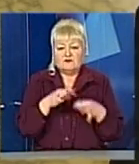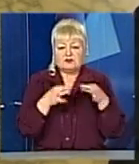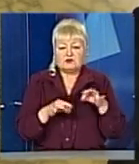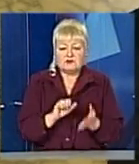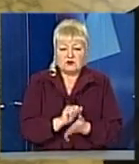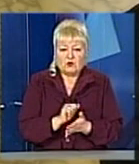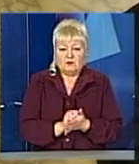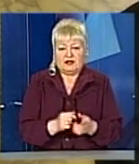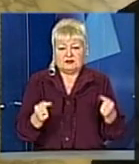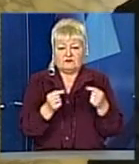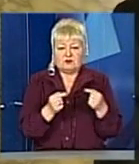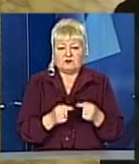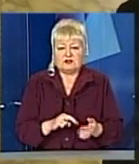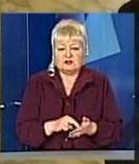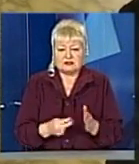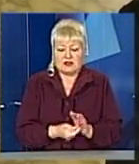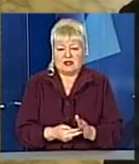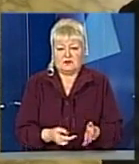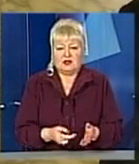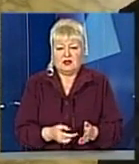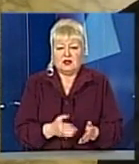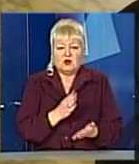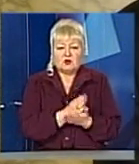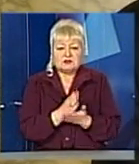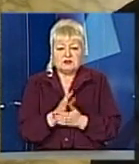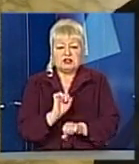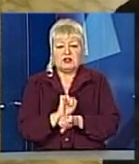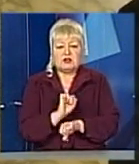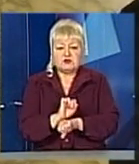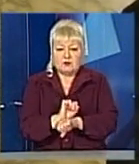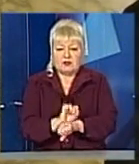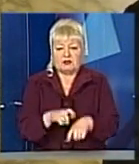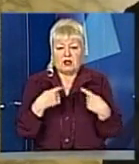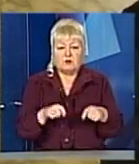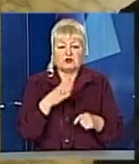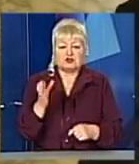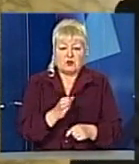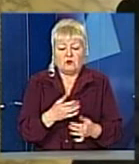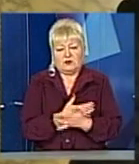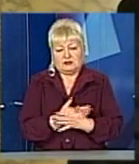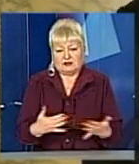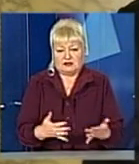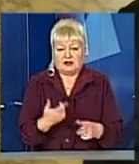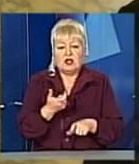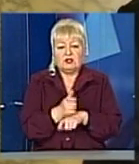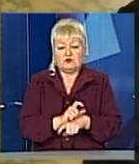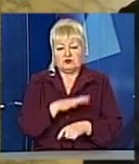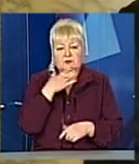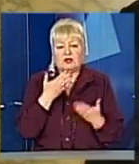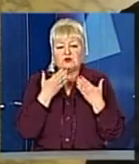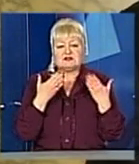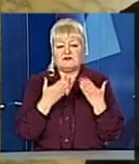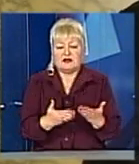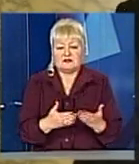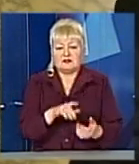відповідні схеми стосовно розміщення на зупинках, продаж алкоголю і так далі. Є надзвичайно багато звернень